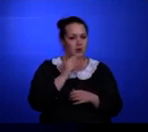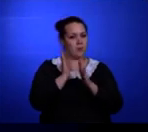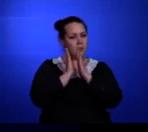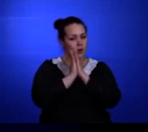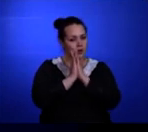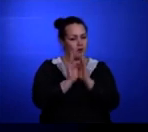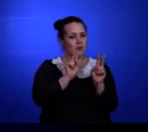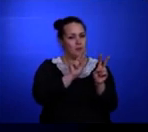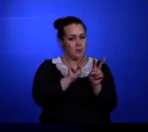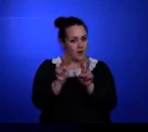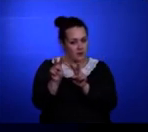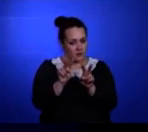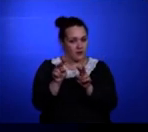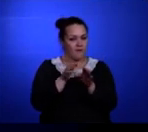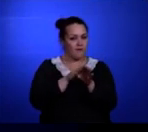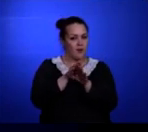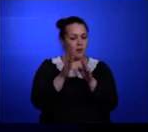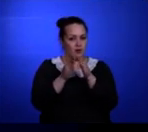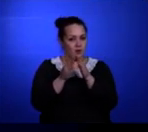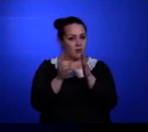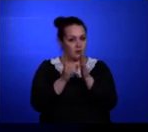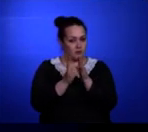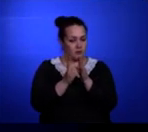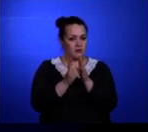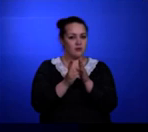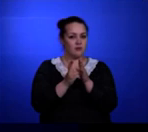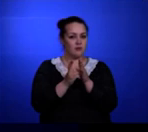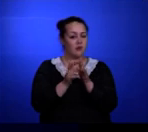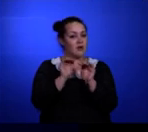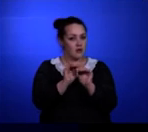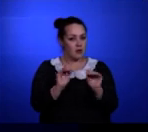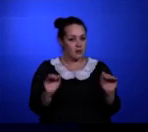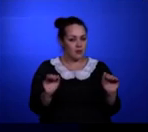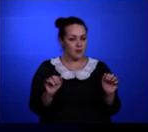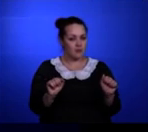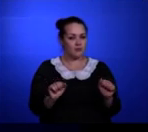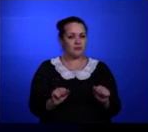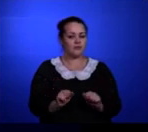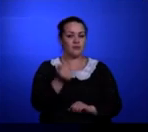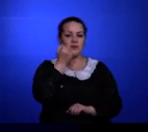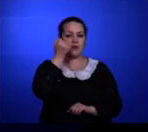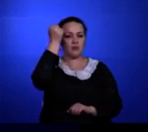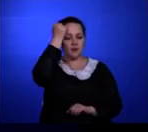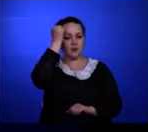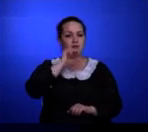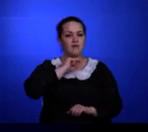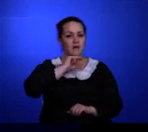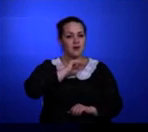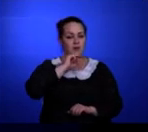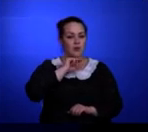проконтролируйте выполнение домашнего задания вашими детьми. Спасибо за внимание.